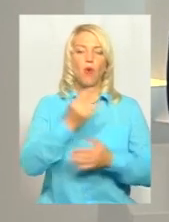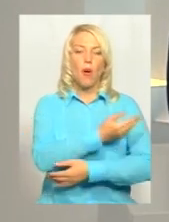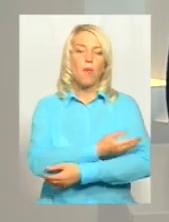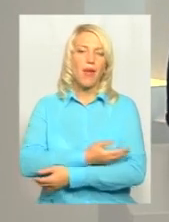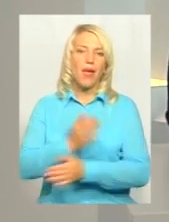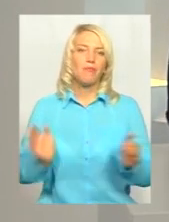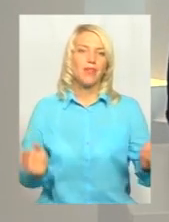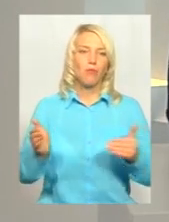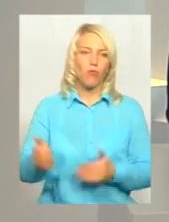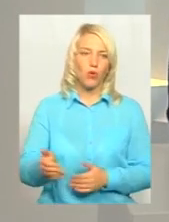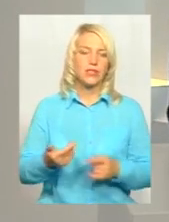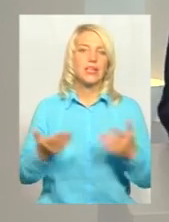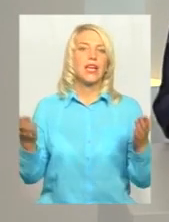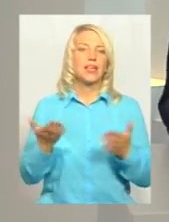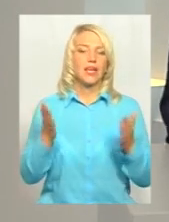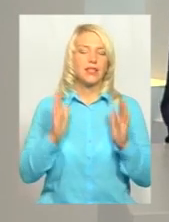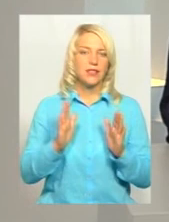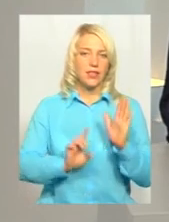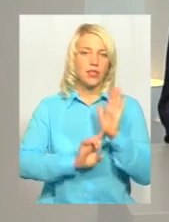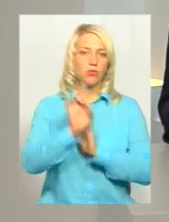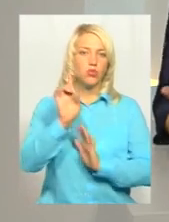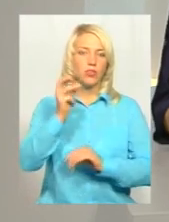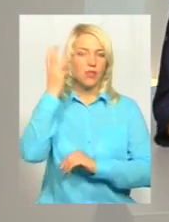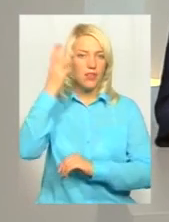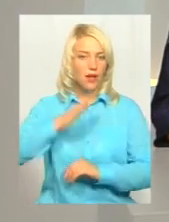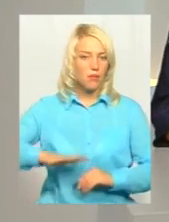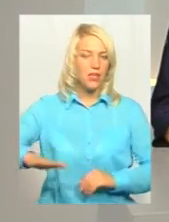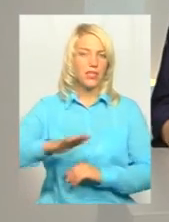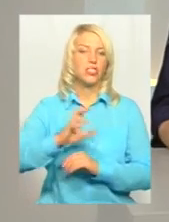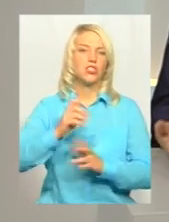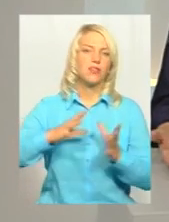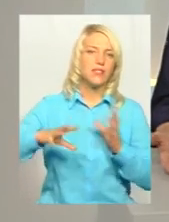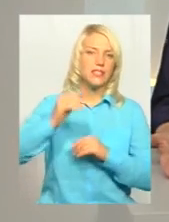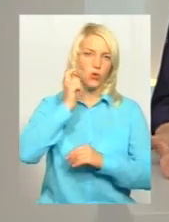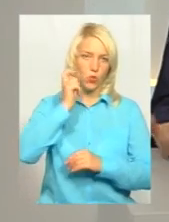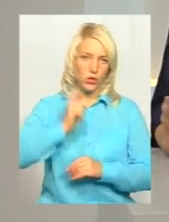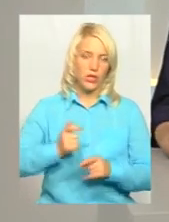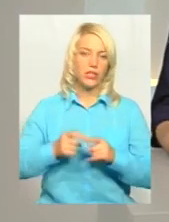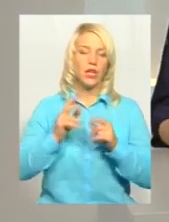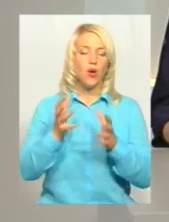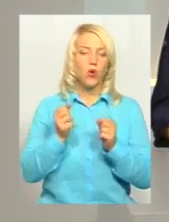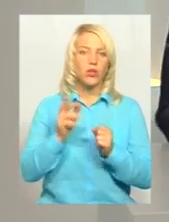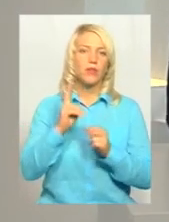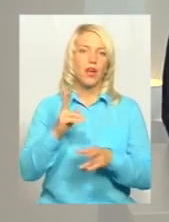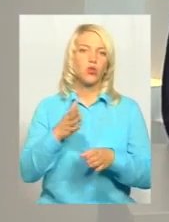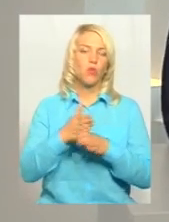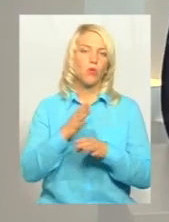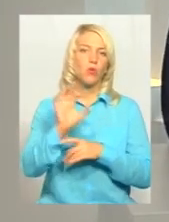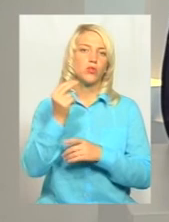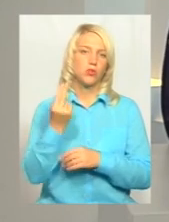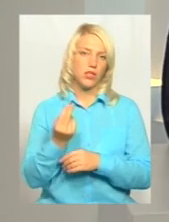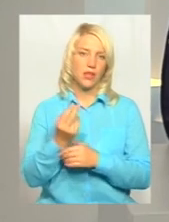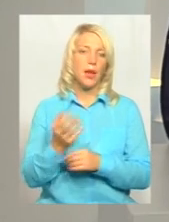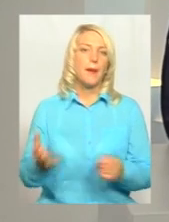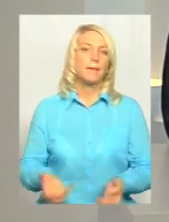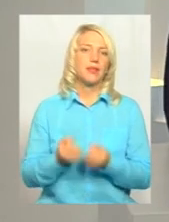пакунки малюка, які тільки починають на Хмельниччині, як і по всій Україні, отримувати як допомогу, соціальну допомогу, підтримку